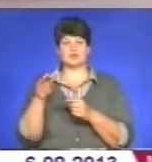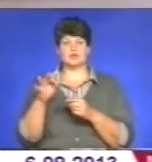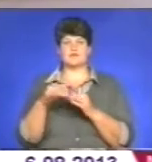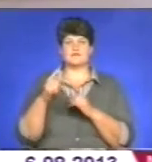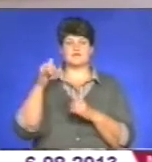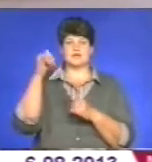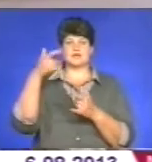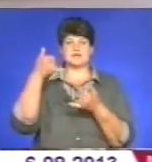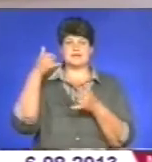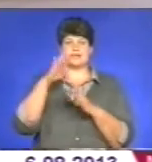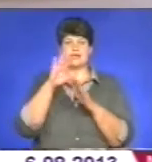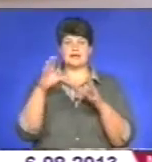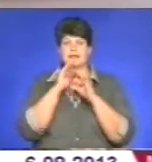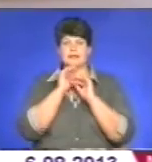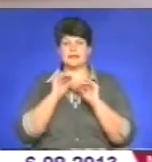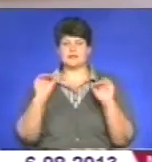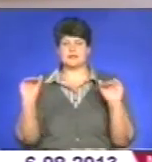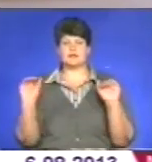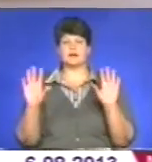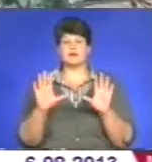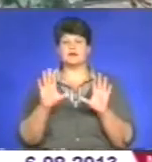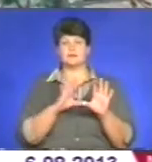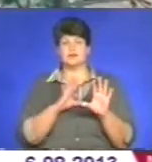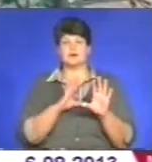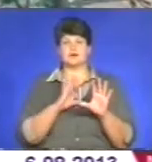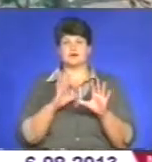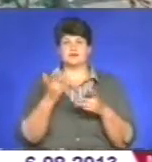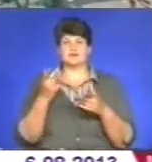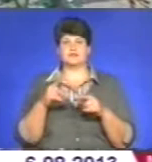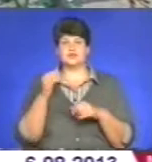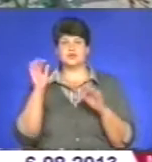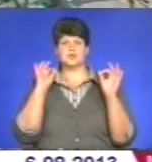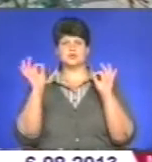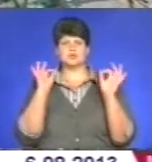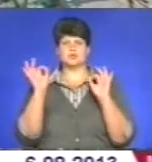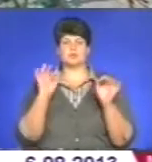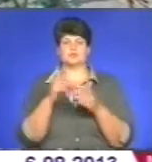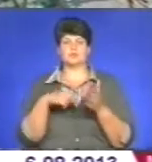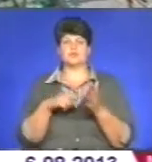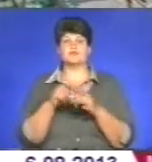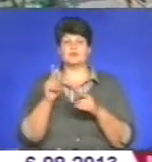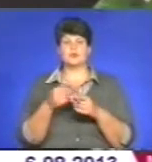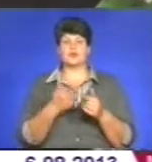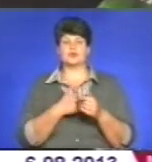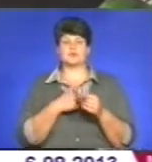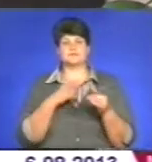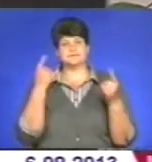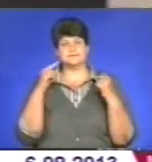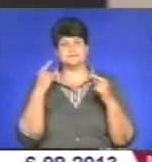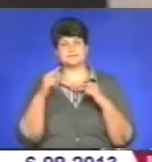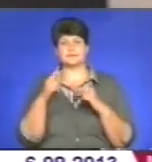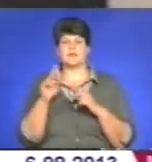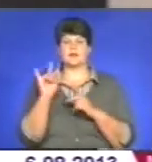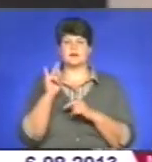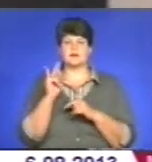і тиша, яка так рідко трапляється посеред гамірного міста. У такій атмосфері хочеться творити. Лялькарка і